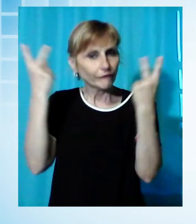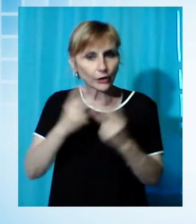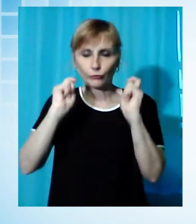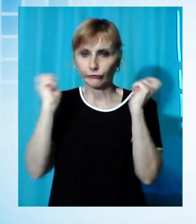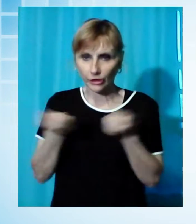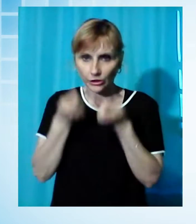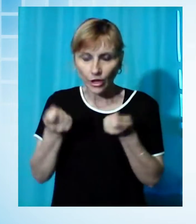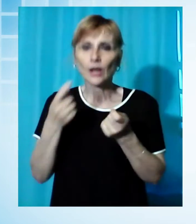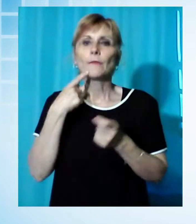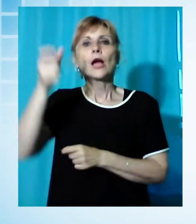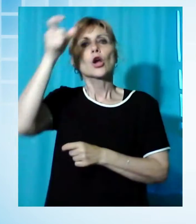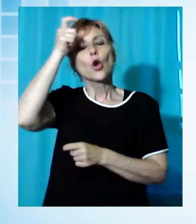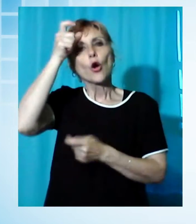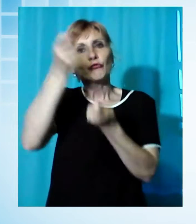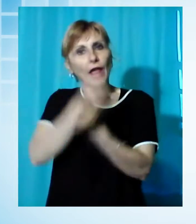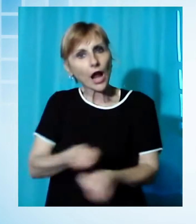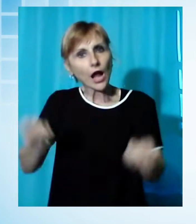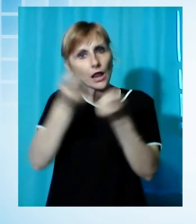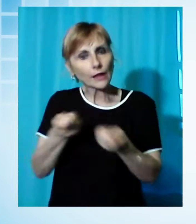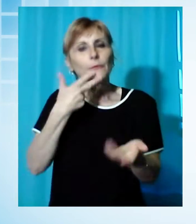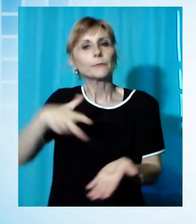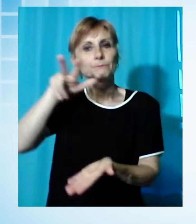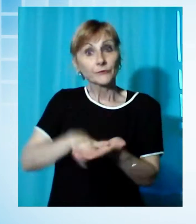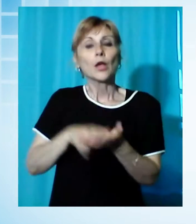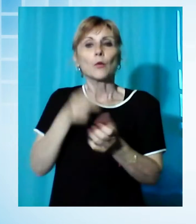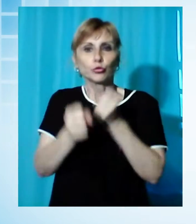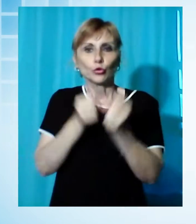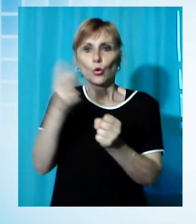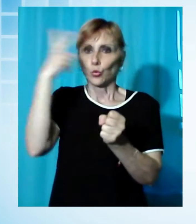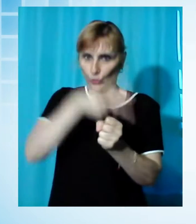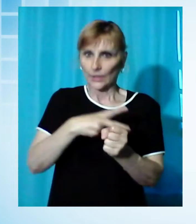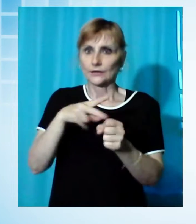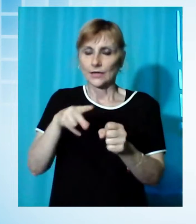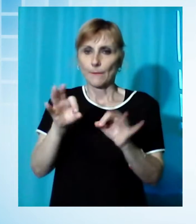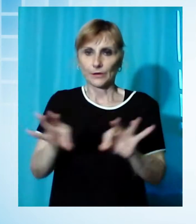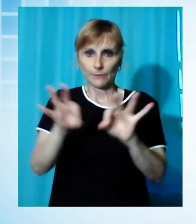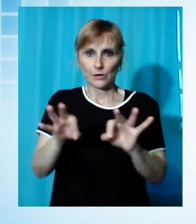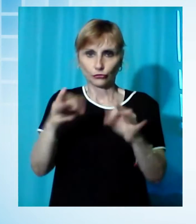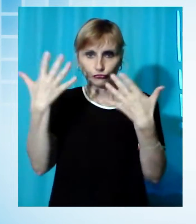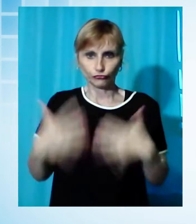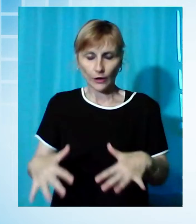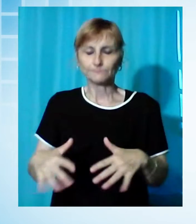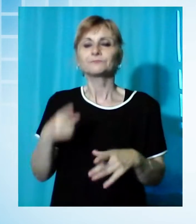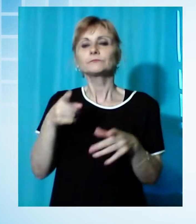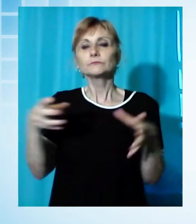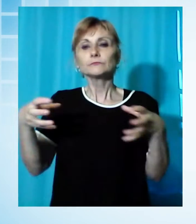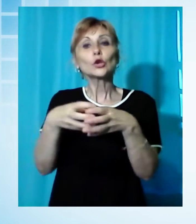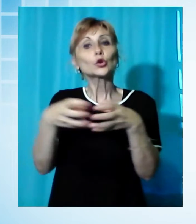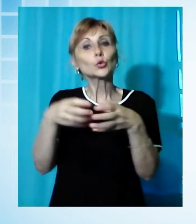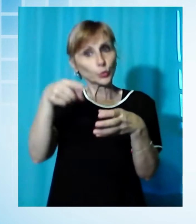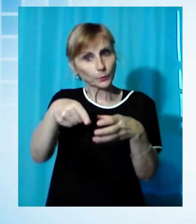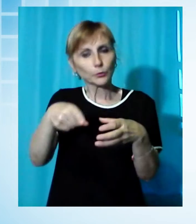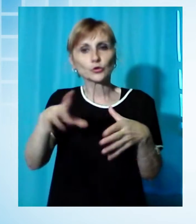organizzativa della pugilistica lucchese ha già ripreso le proprie attività. La pugilistica, spiega il team manager Maurizio Barsotti,